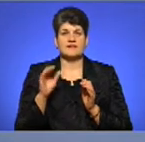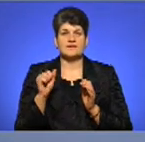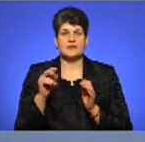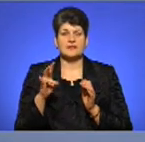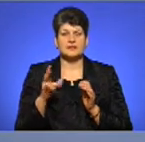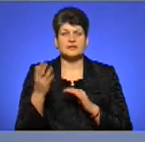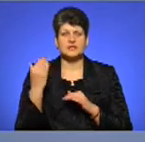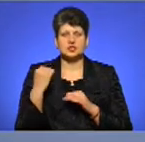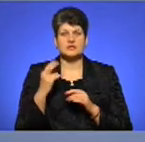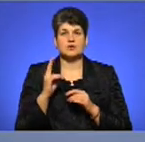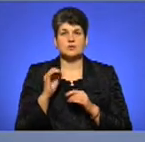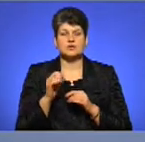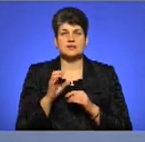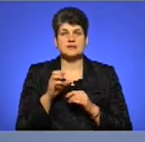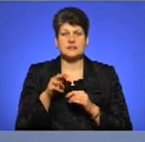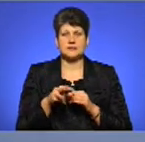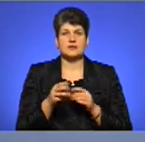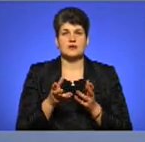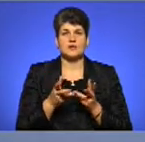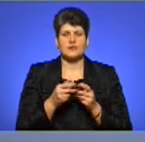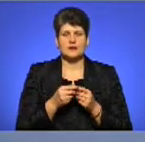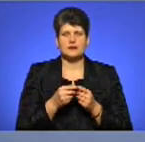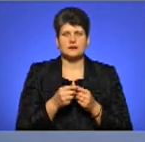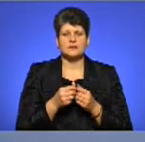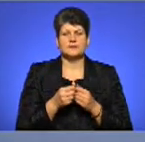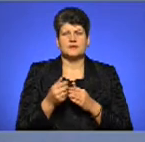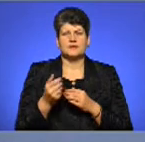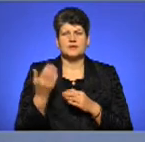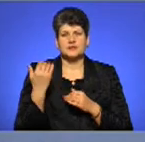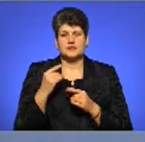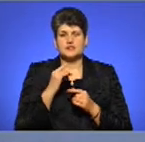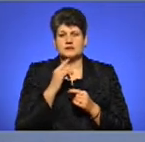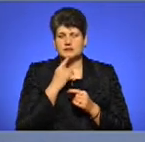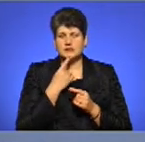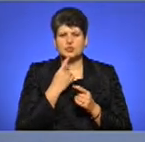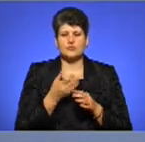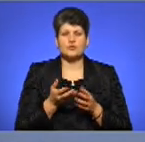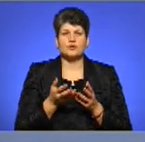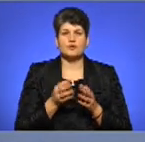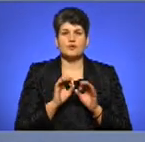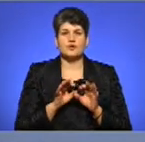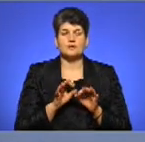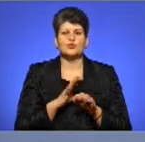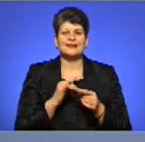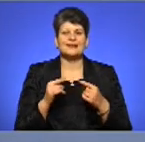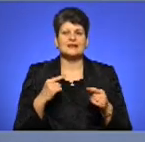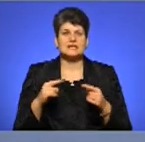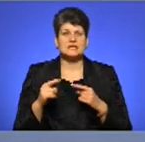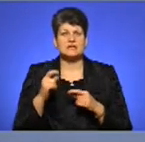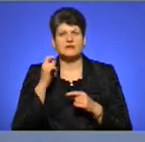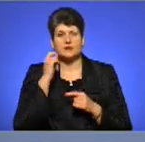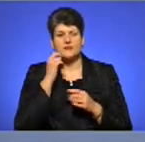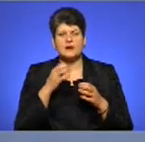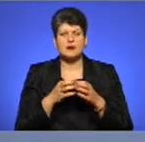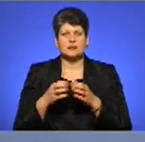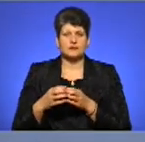кубічні сантиметри рахувалося. Ну, насправді, трошки складно пояснювати, тому що цих різна вікова категорія була і були різні акцизи. Якщо ми